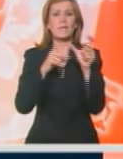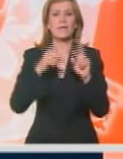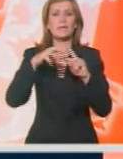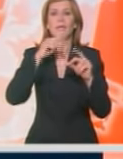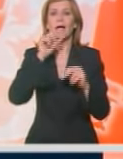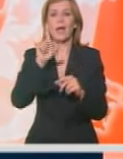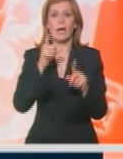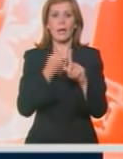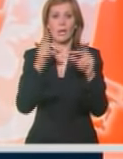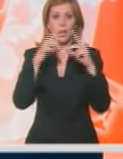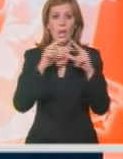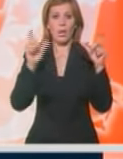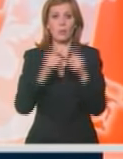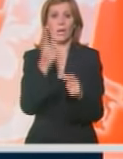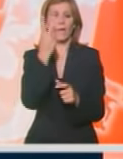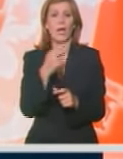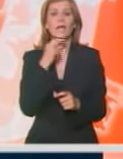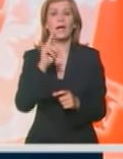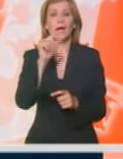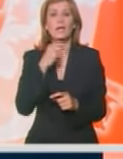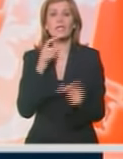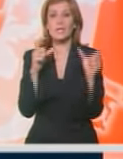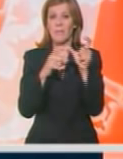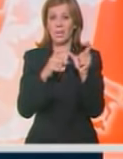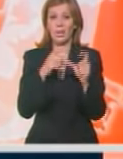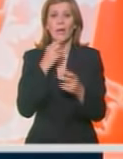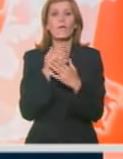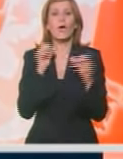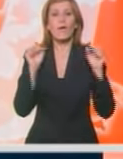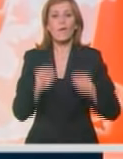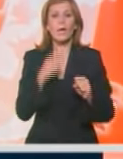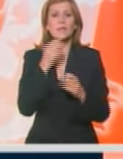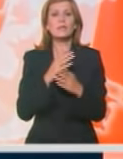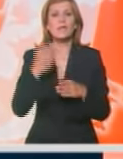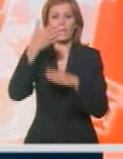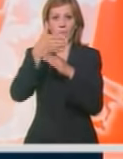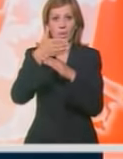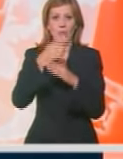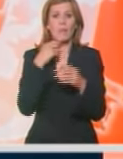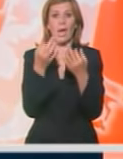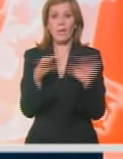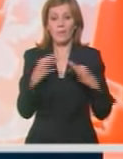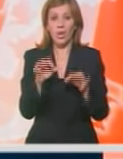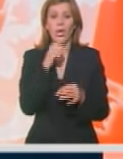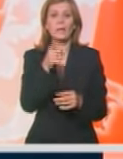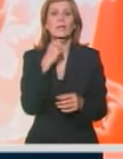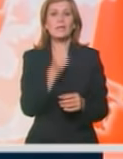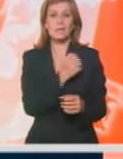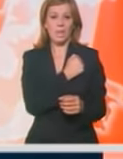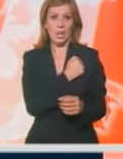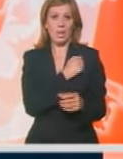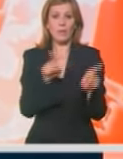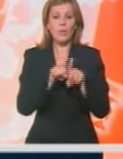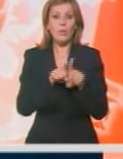palanke. Uhapšeni su Vladan Ređić iz Smedereva, vlasnik preduzeća Ekolek, advokat iz Smedereva Radisav